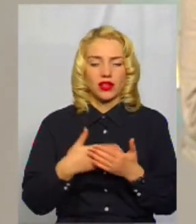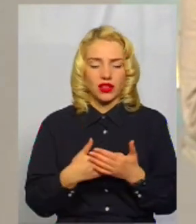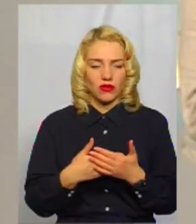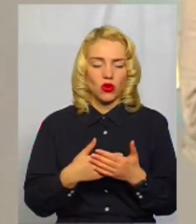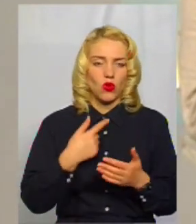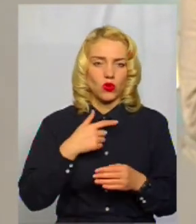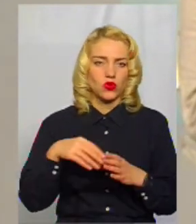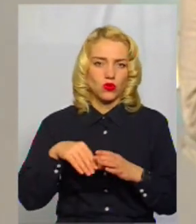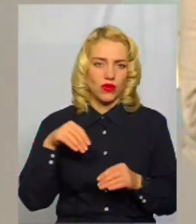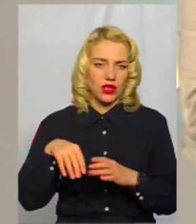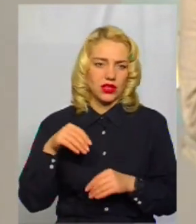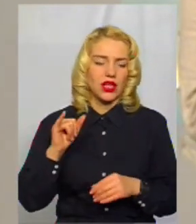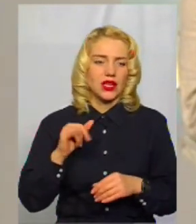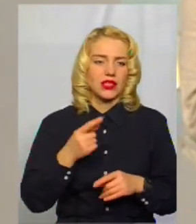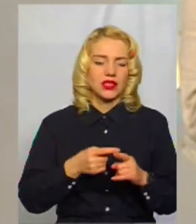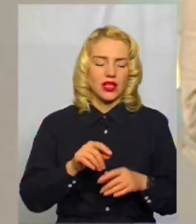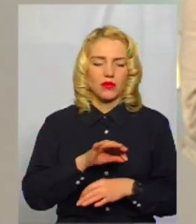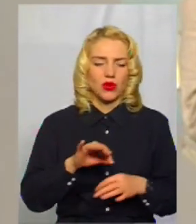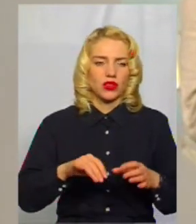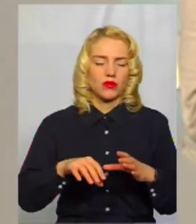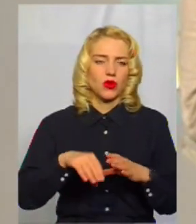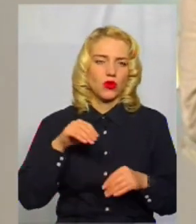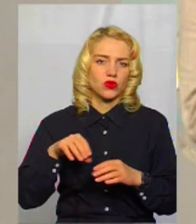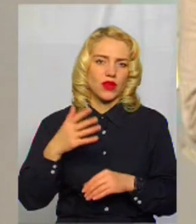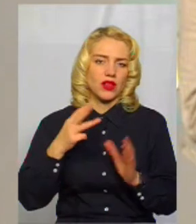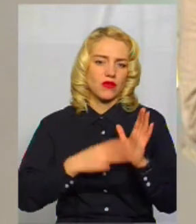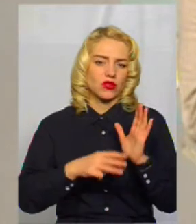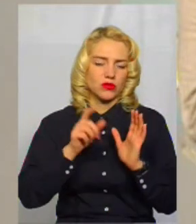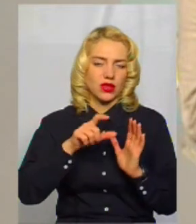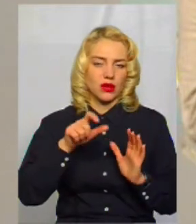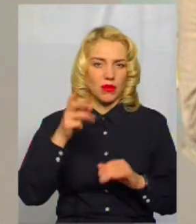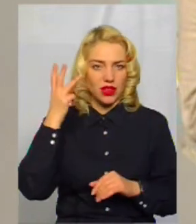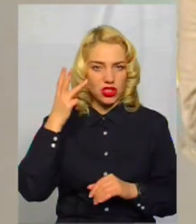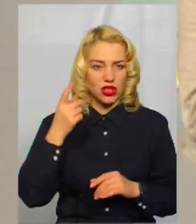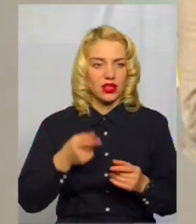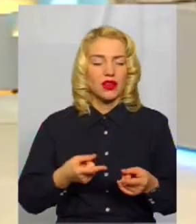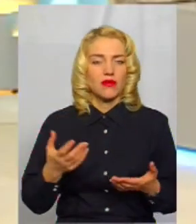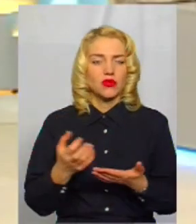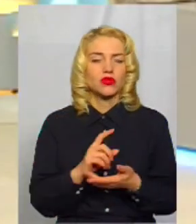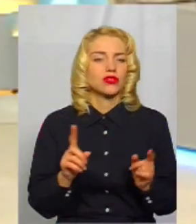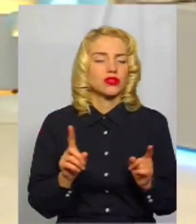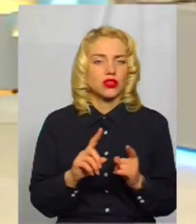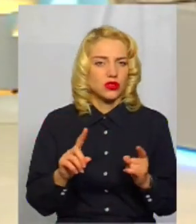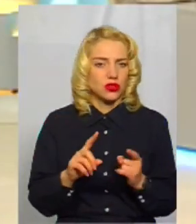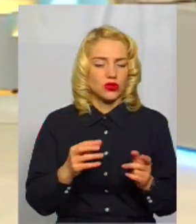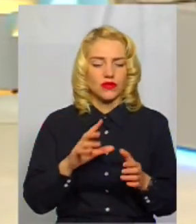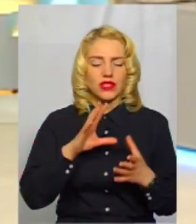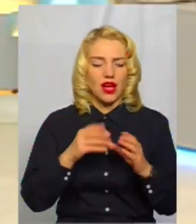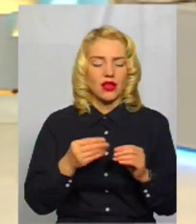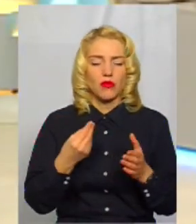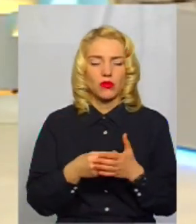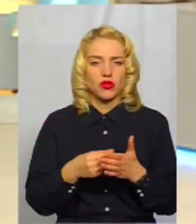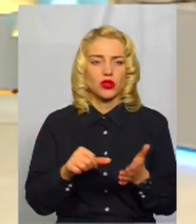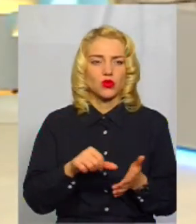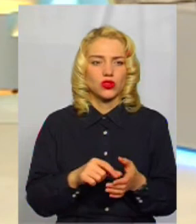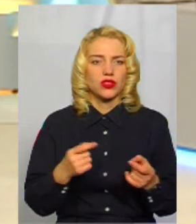за проєкт проголосували 80 хмельничан. Виходить, що взагалі про бюджет участі дуже